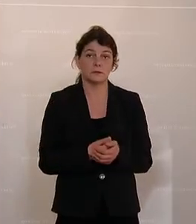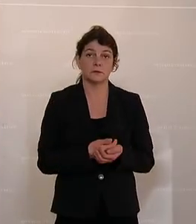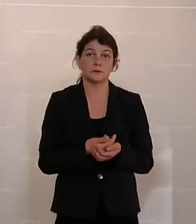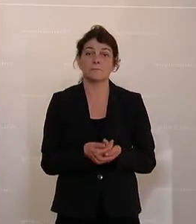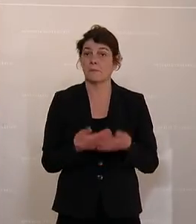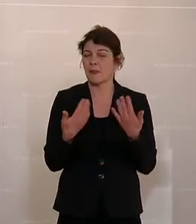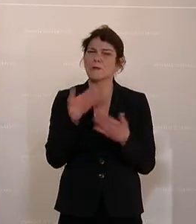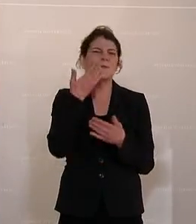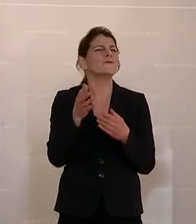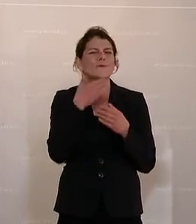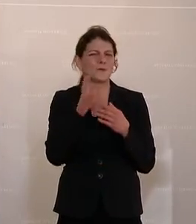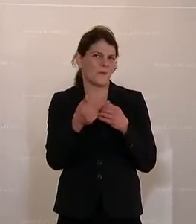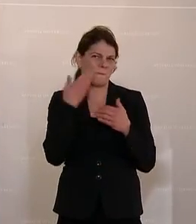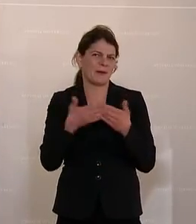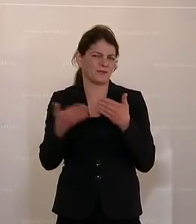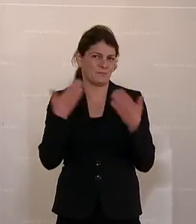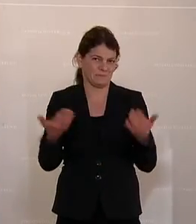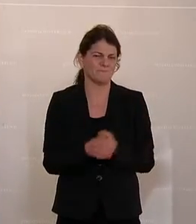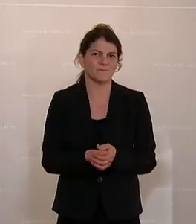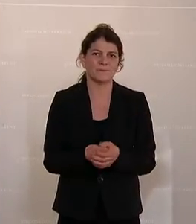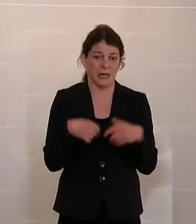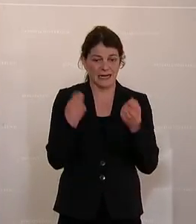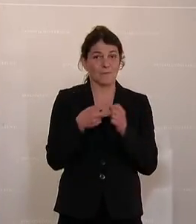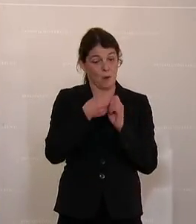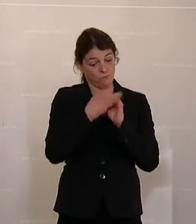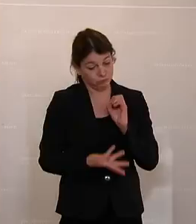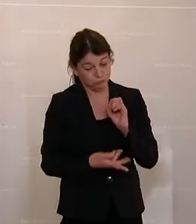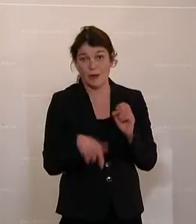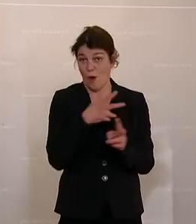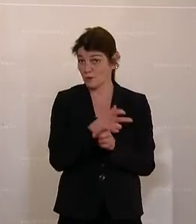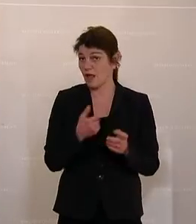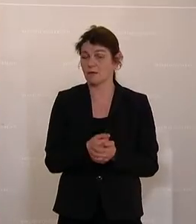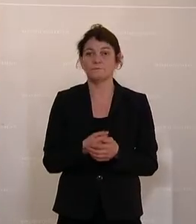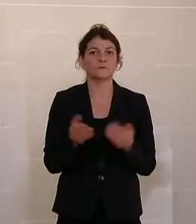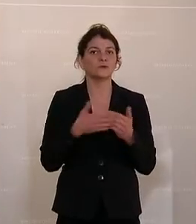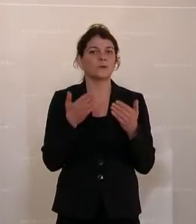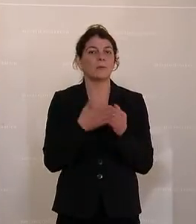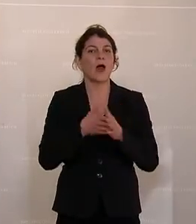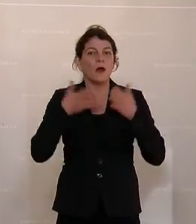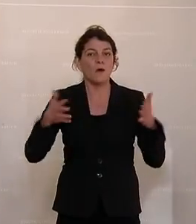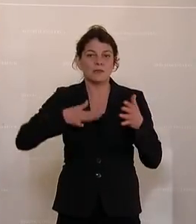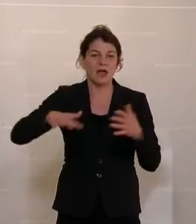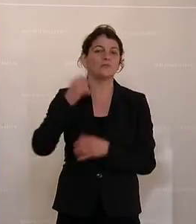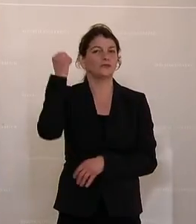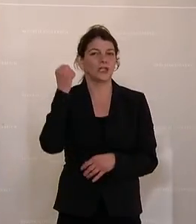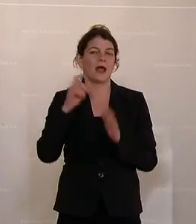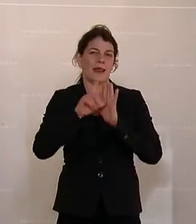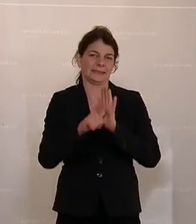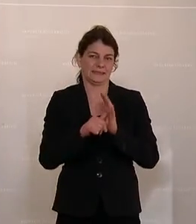Ein schönes Beispiel, gibt es wahrscheinlich viele noch in Österreich, nehmen wir den Großraum Steyr-Linz her.